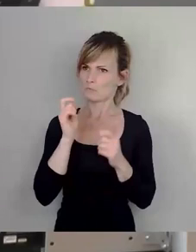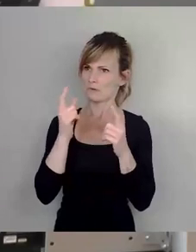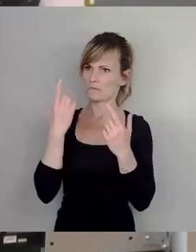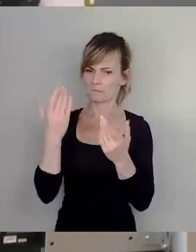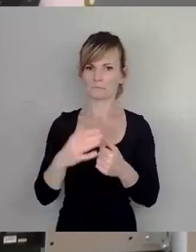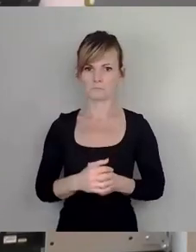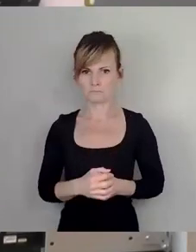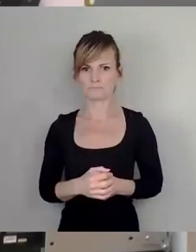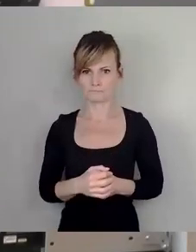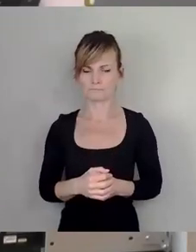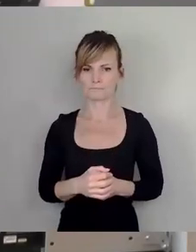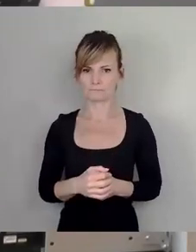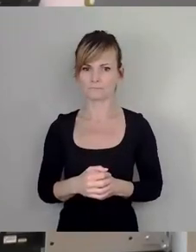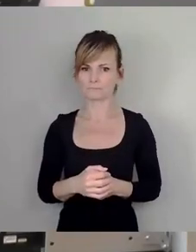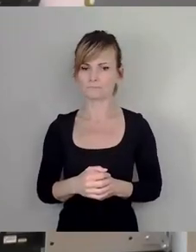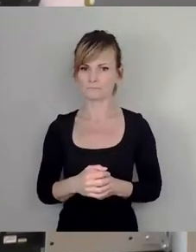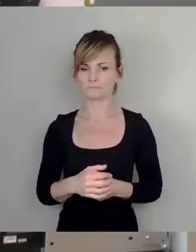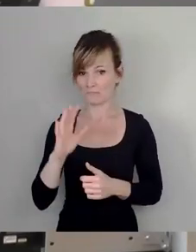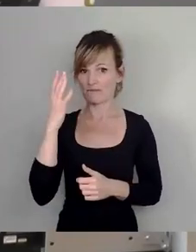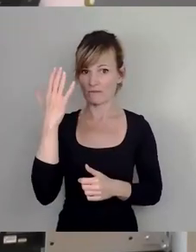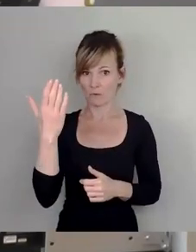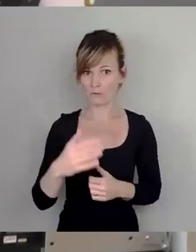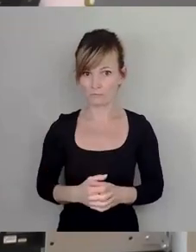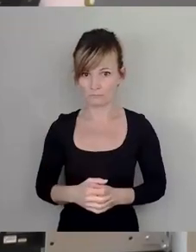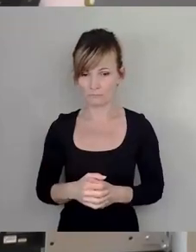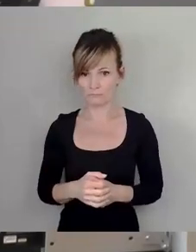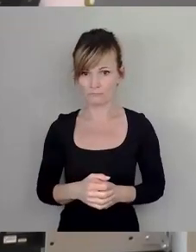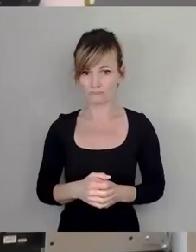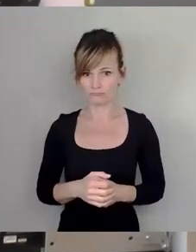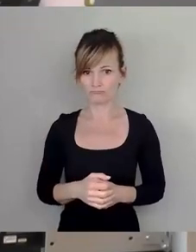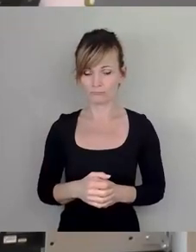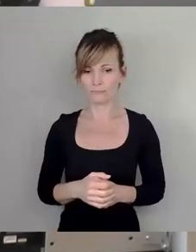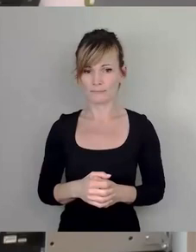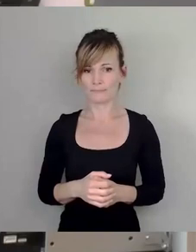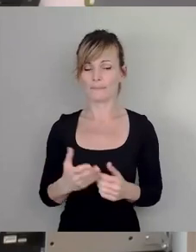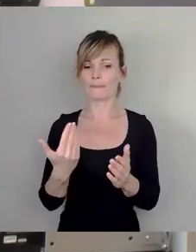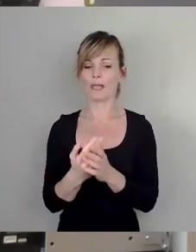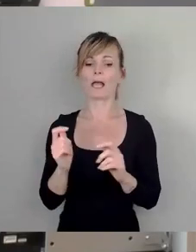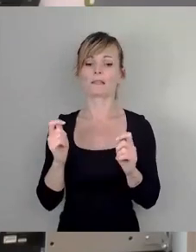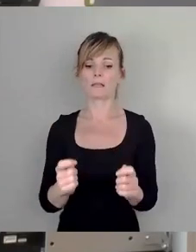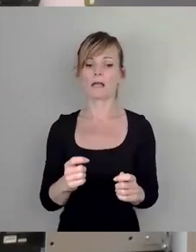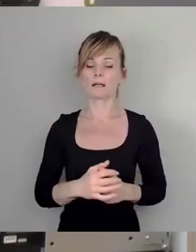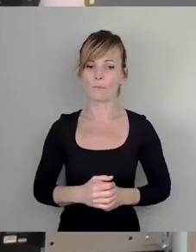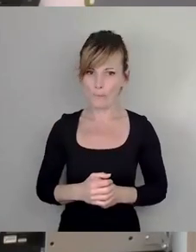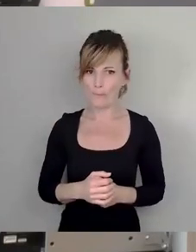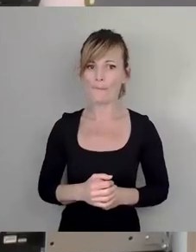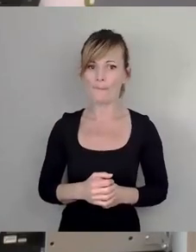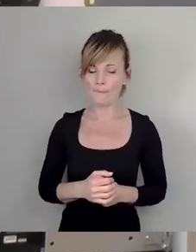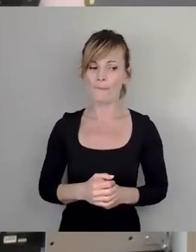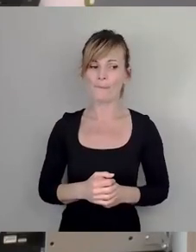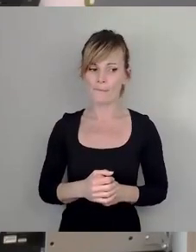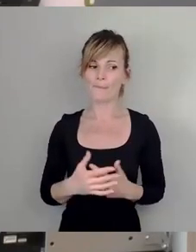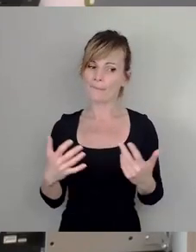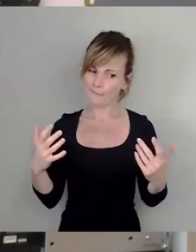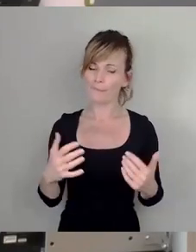dass das erfolgreich ist. Wir haben diesen Antrag gestellt und wir